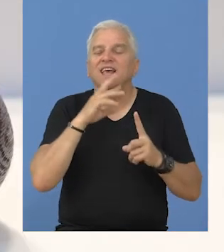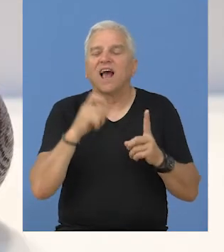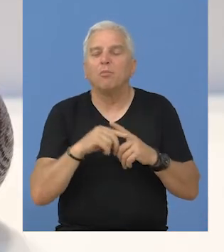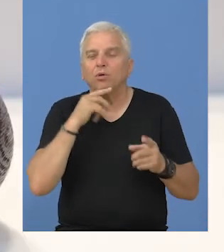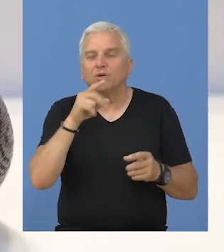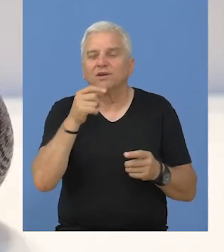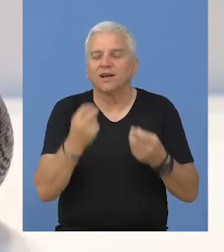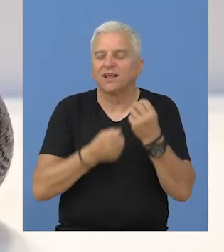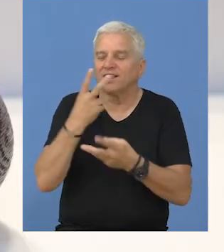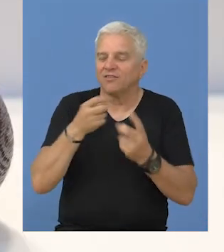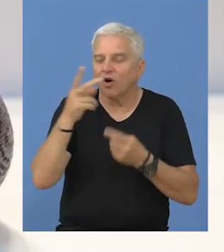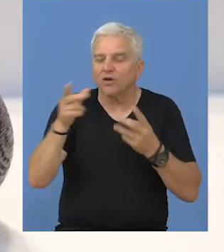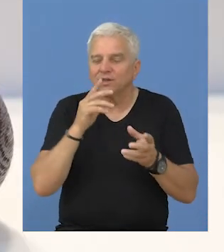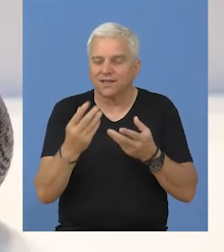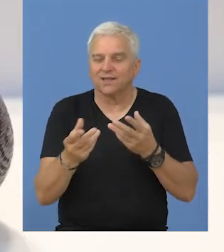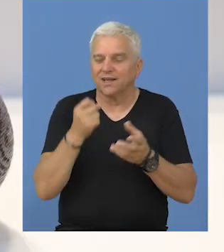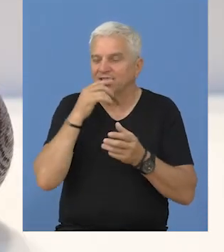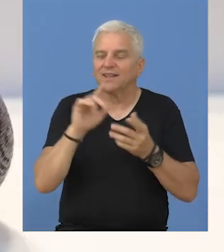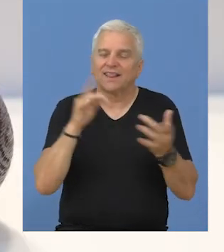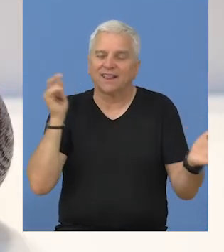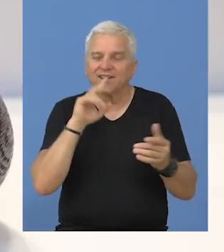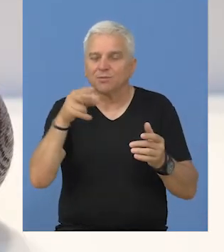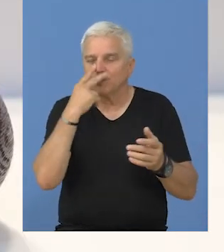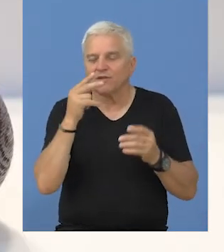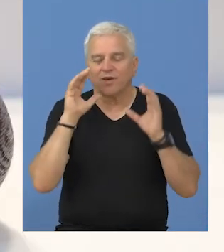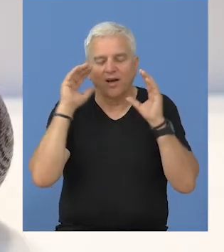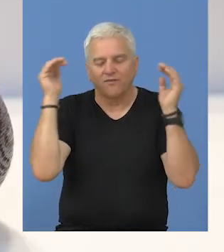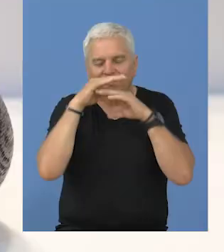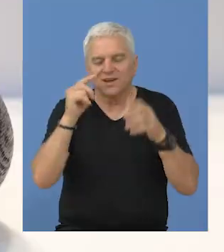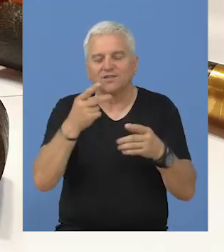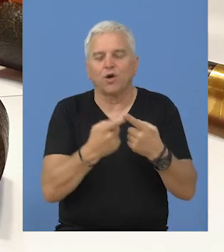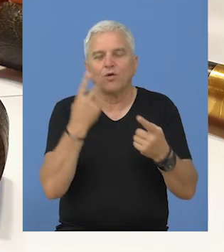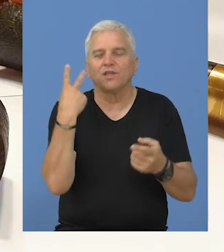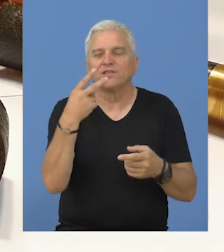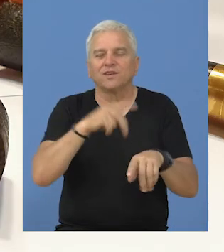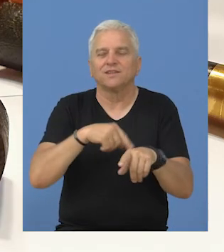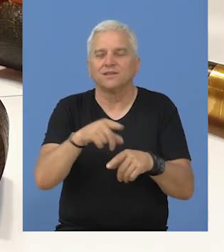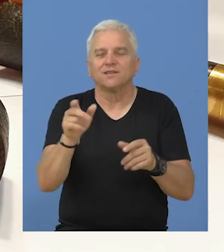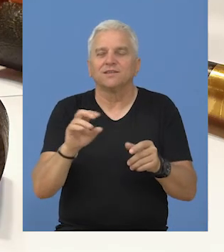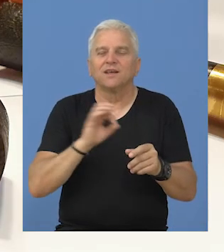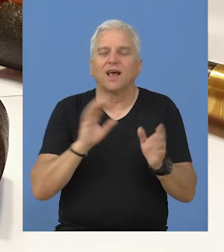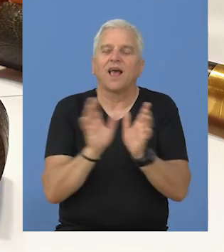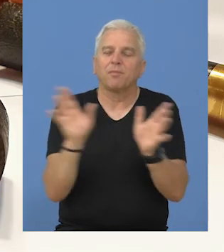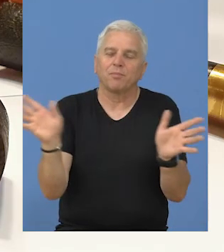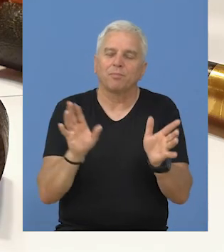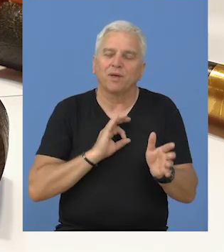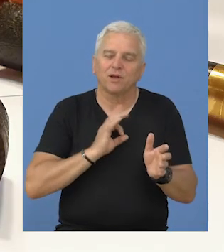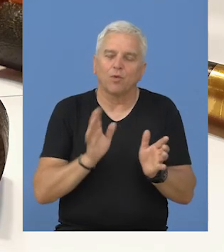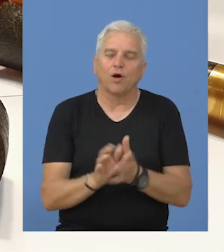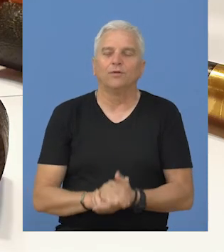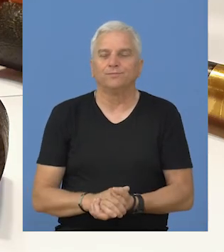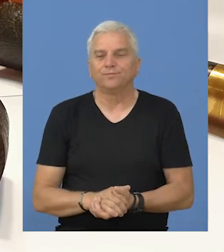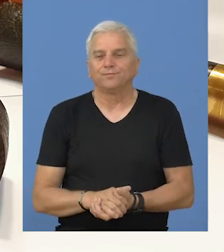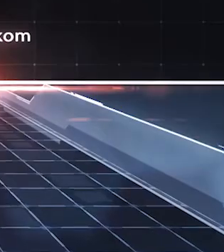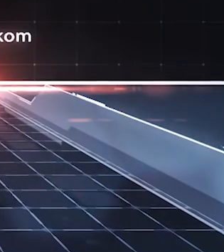Singapuru. Intervju sa Darkom i Sanelom Đuragin možete pogledati večeras od 20 časova u emisiji Bečajski